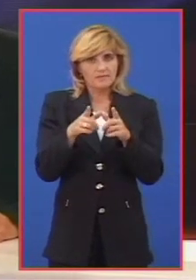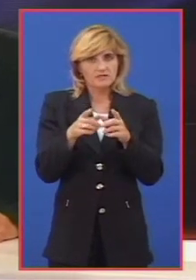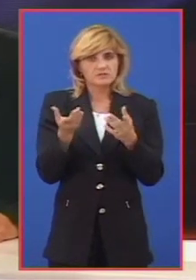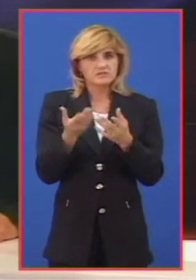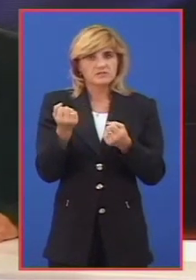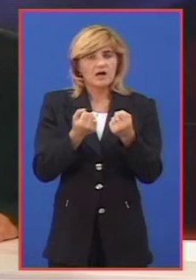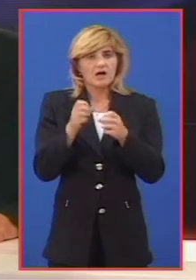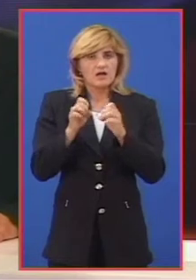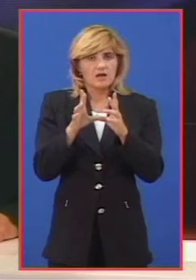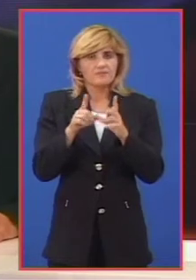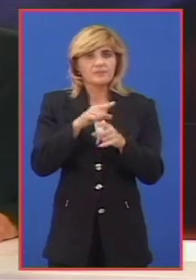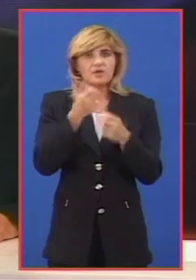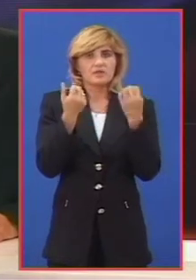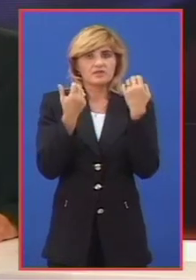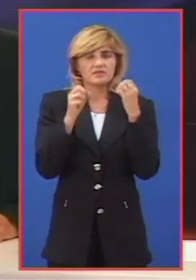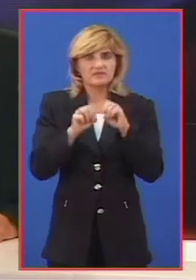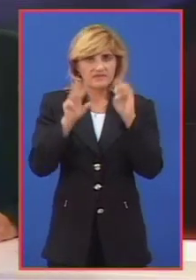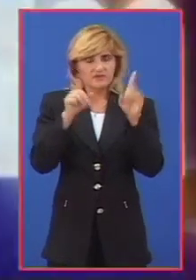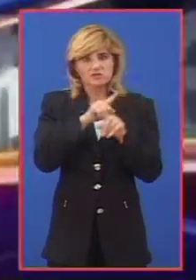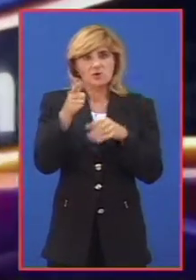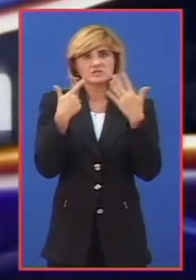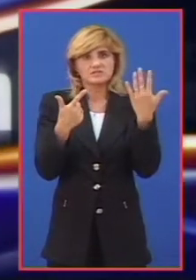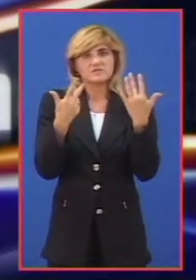od brojeva 19.00 do 78.00.